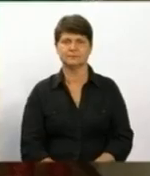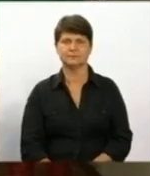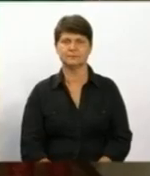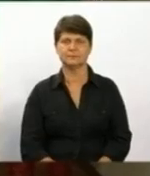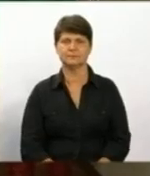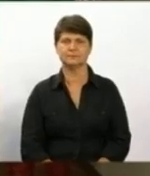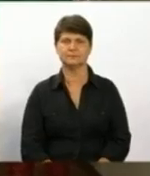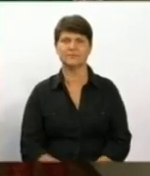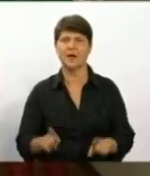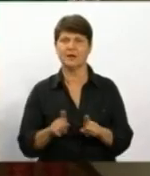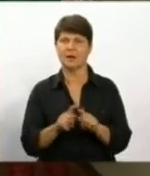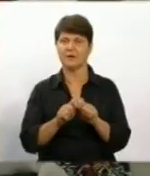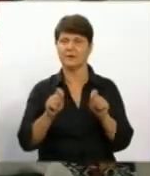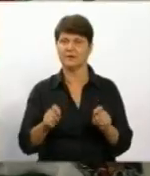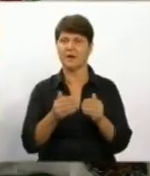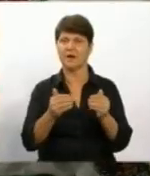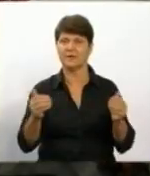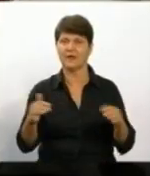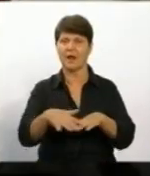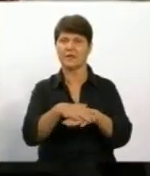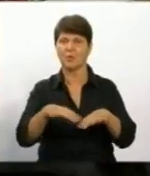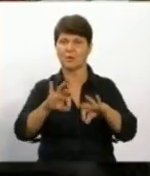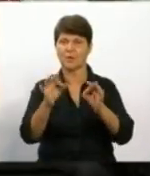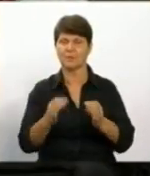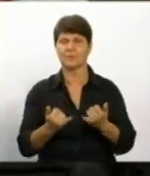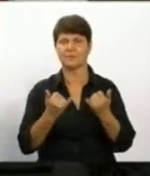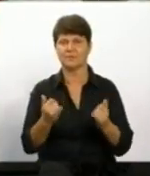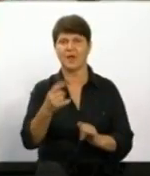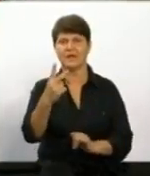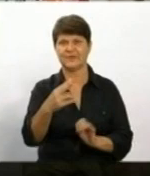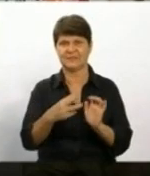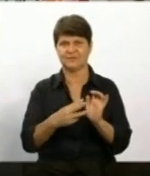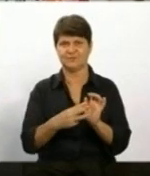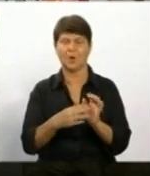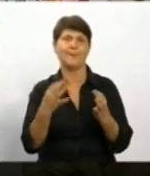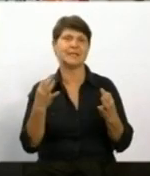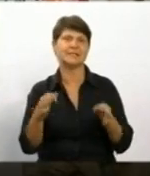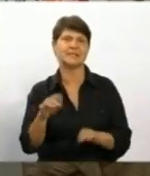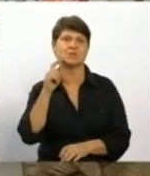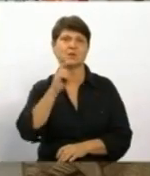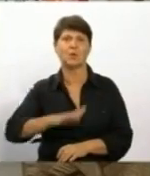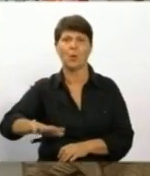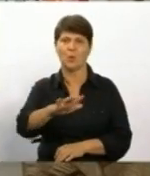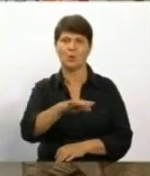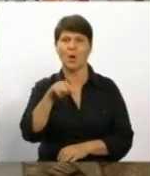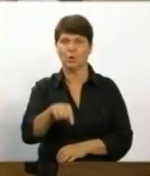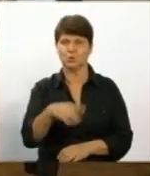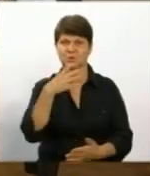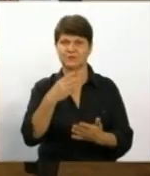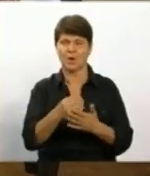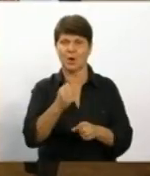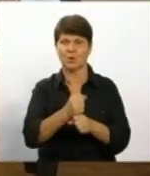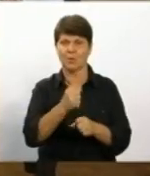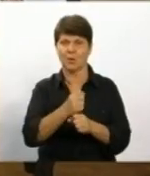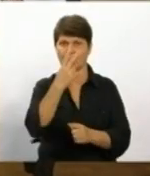Так відкрили виставку народного мистецтва, присвячено 28-й річниці Незалежності України. Тут свої роботи презентували